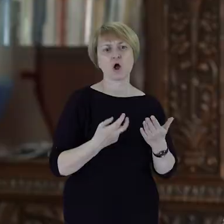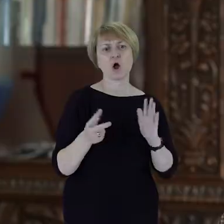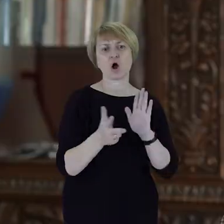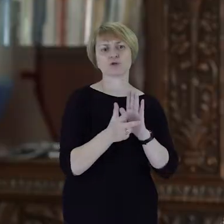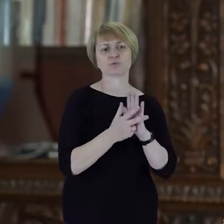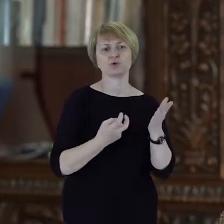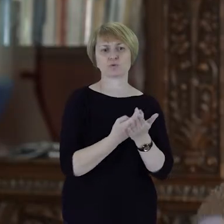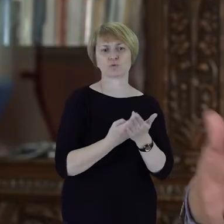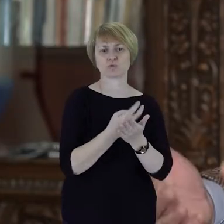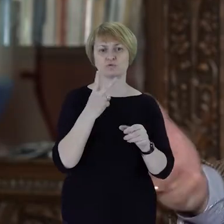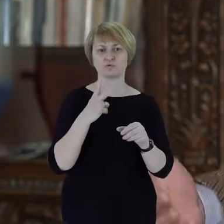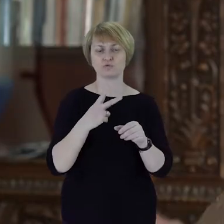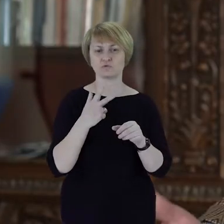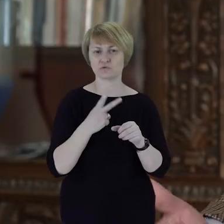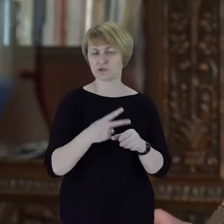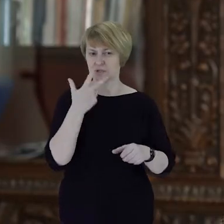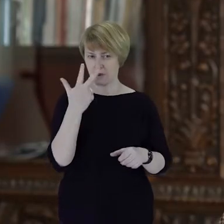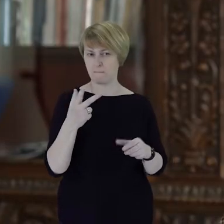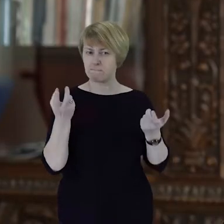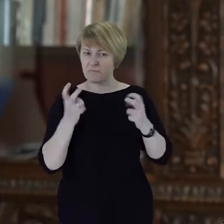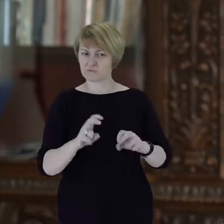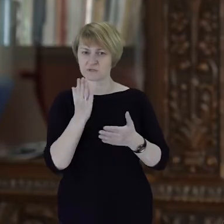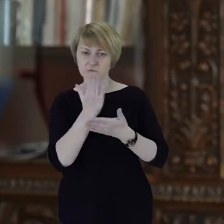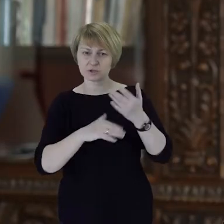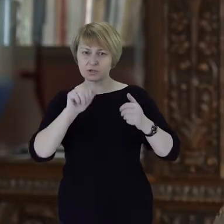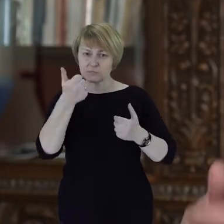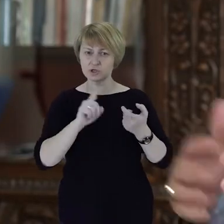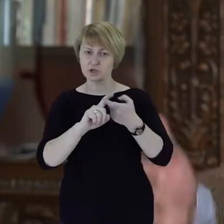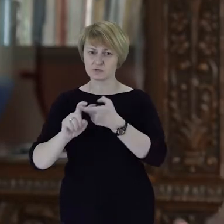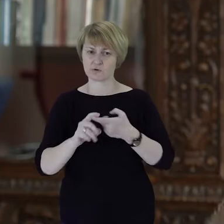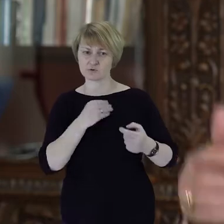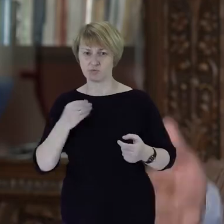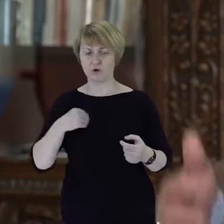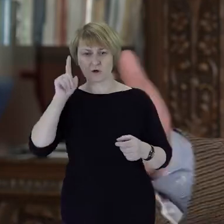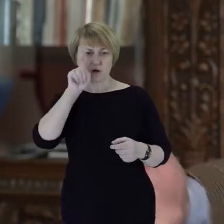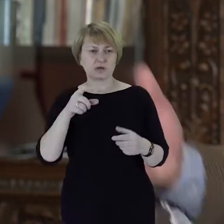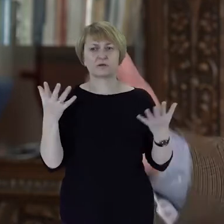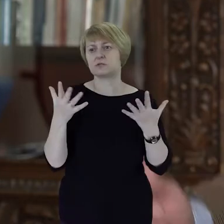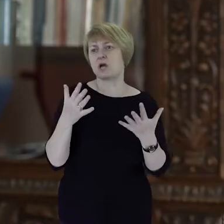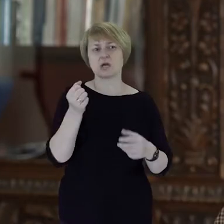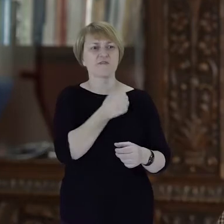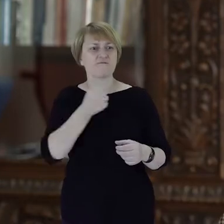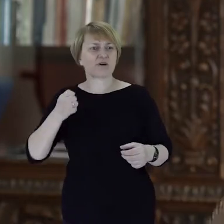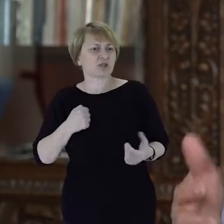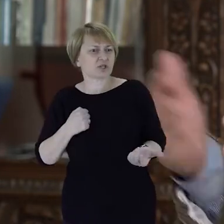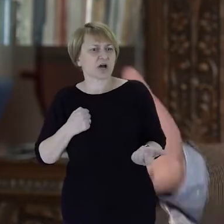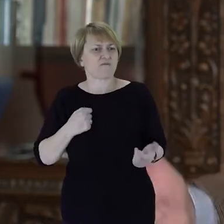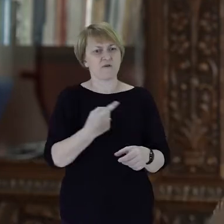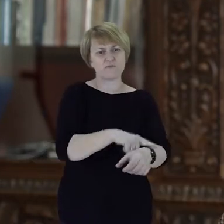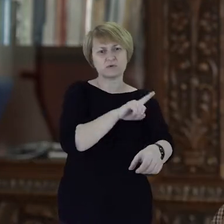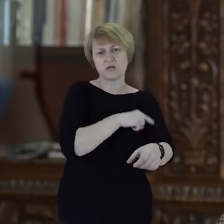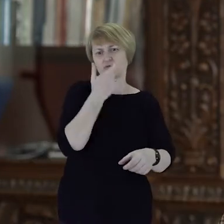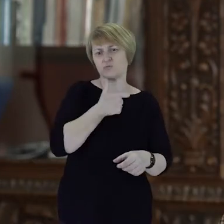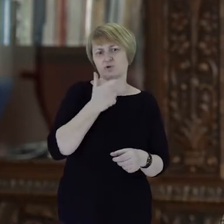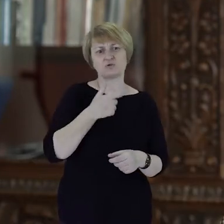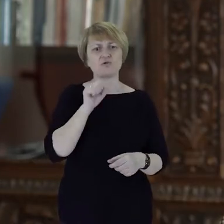lutego 1923 roku powstała dziennica pierwsza Związku Polaków Niemczech i w Poznaniu, w Warszawie. Nic się